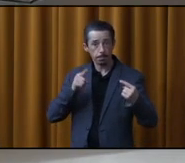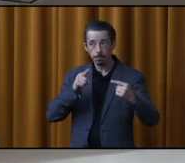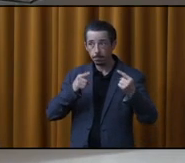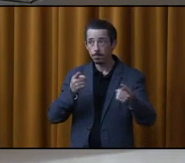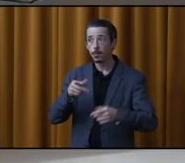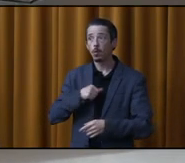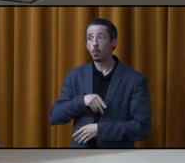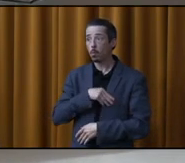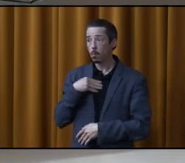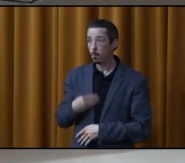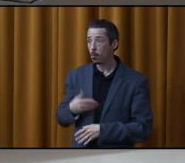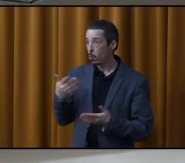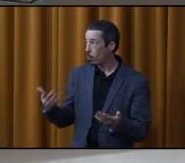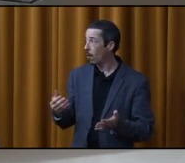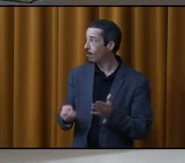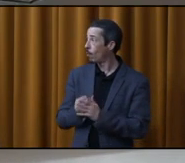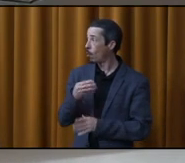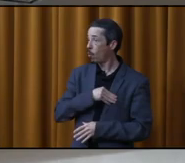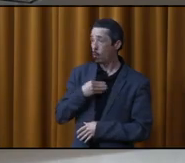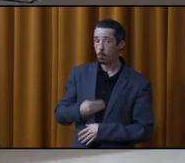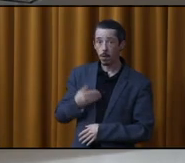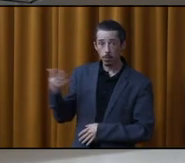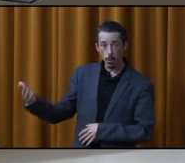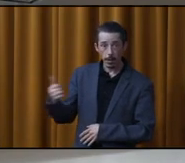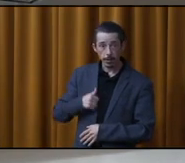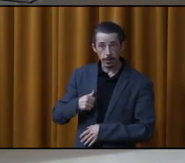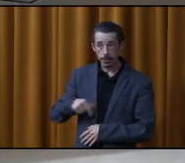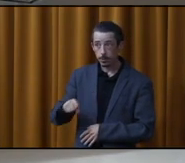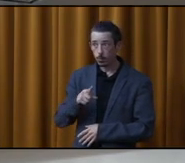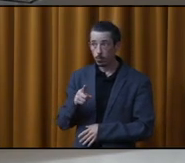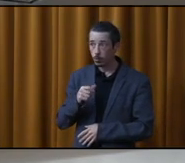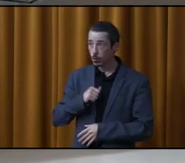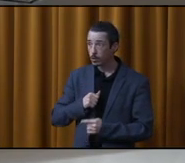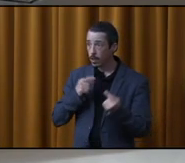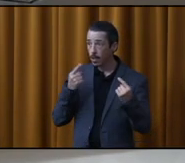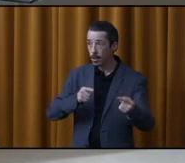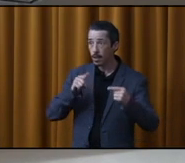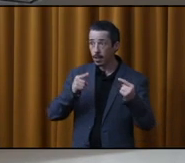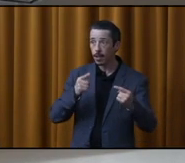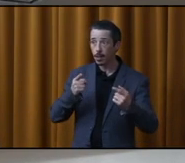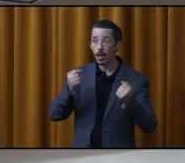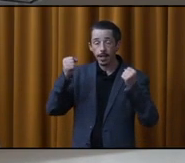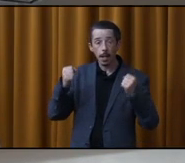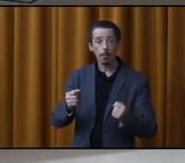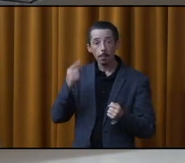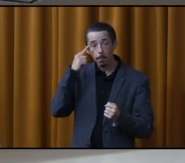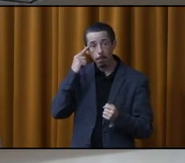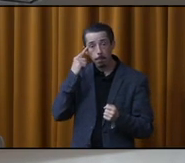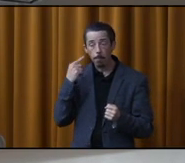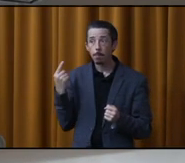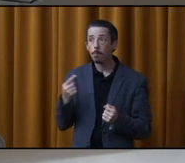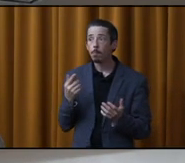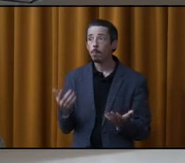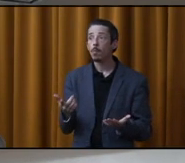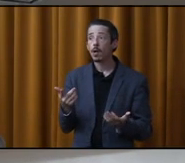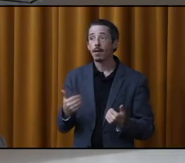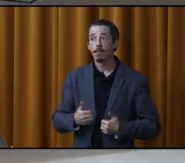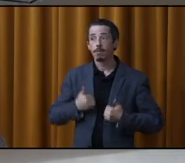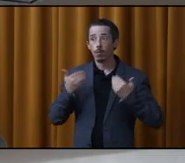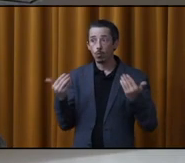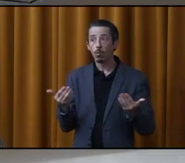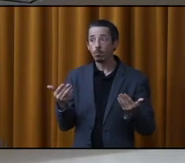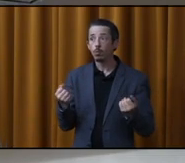M. le maire est là. C'est un nouveau maire. On essaie d'avoir quelque chose. Tout ce qu'on demande, c'est d'être capable de vivre,